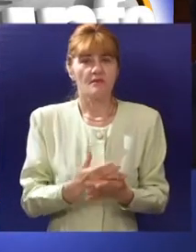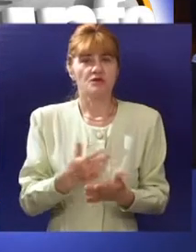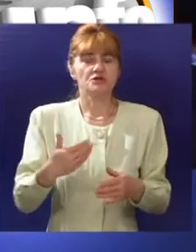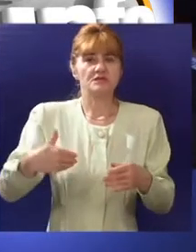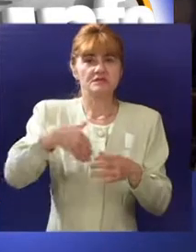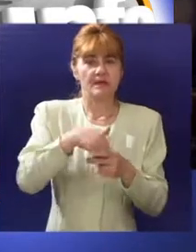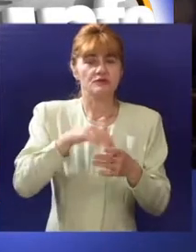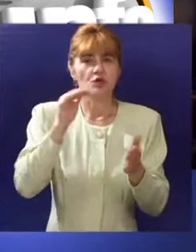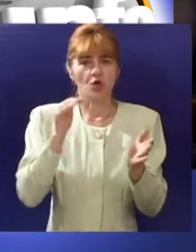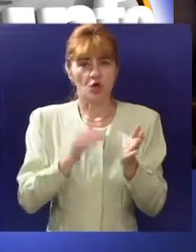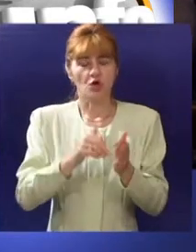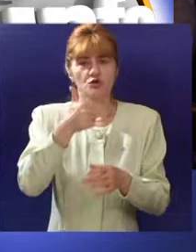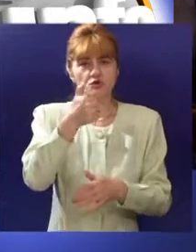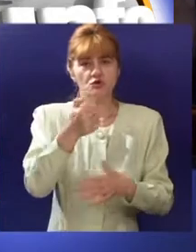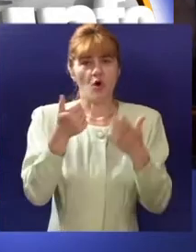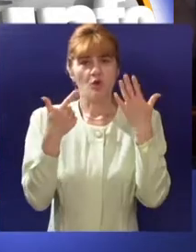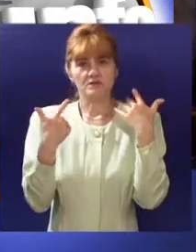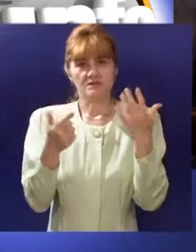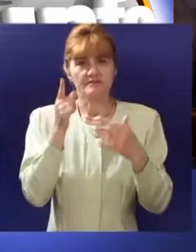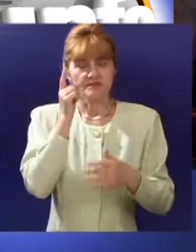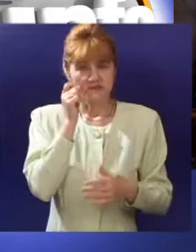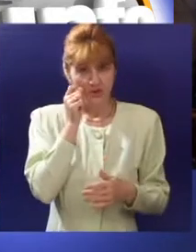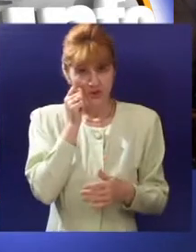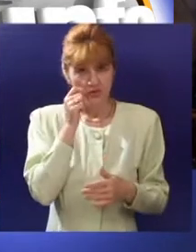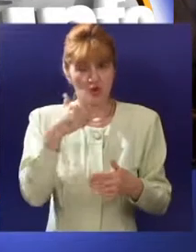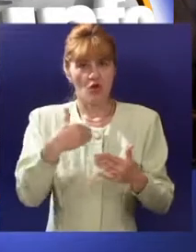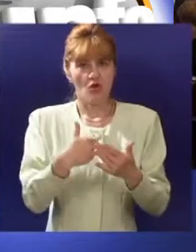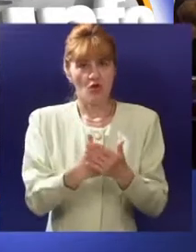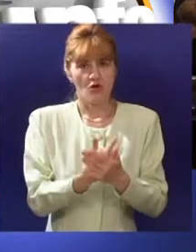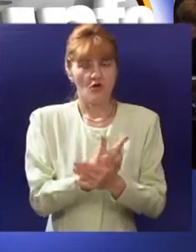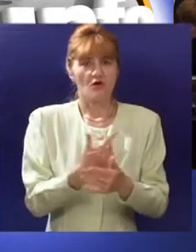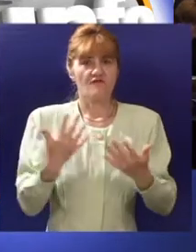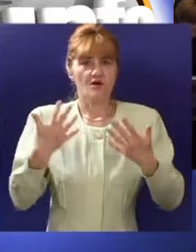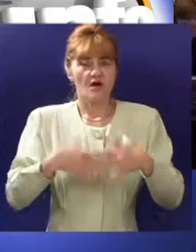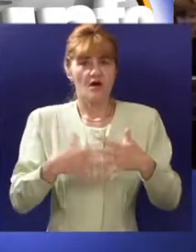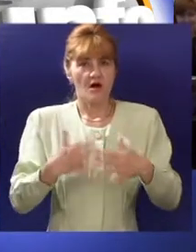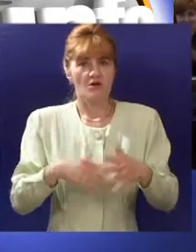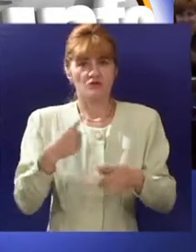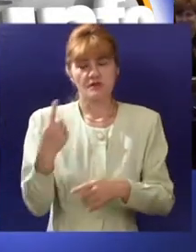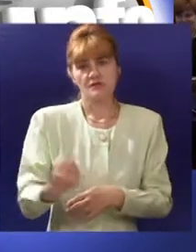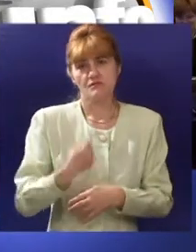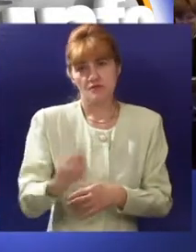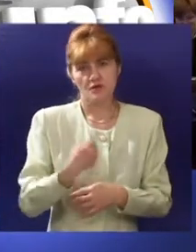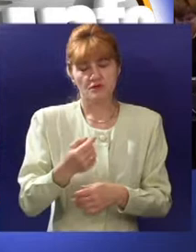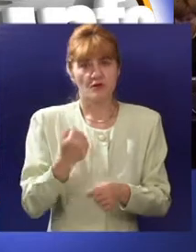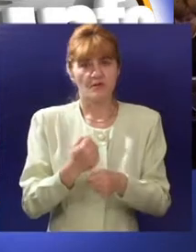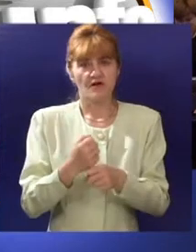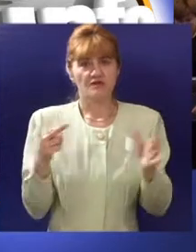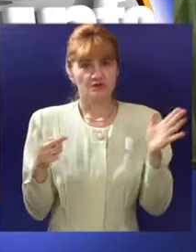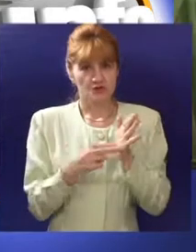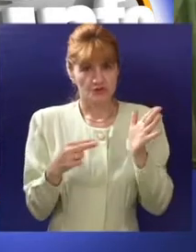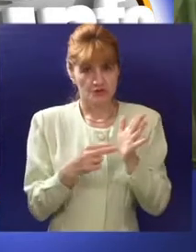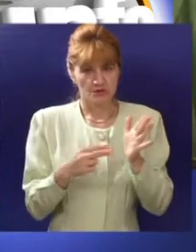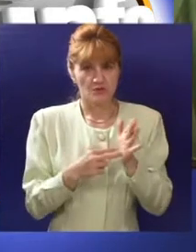a bit će u prvoj fazi uposleno još 170 radnika. Radi se o proizvodnji nove generacije generatora, patentno zaštićenoj